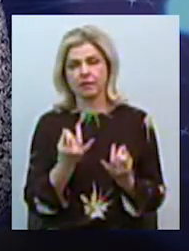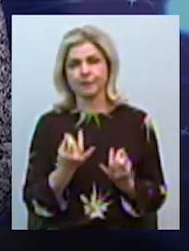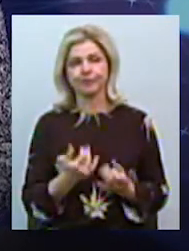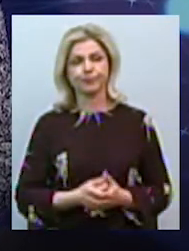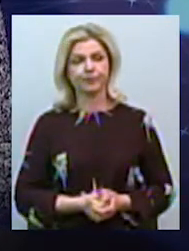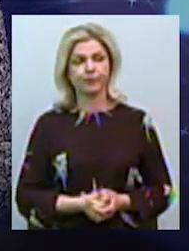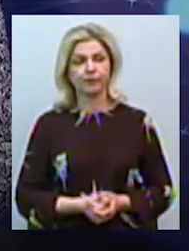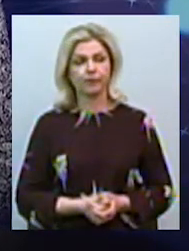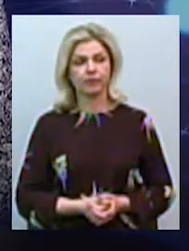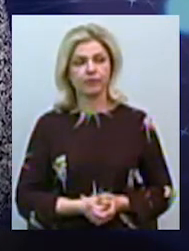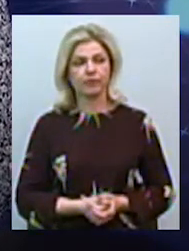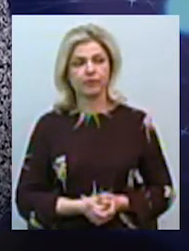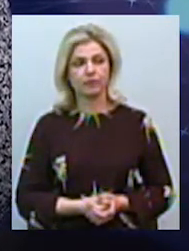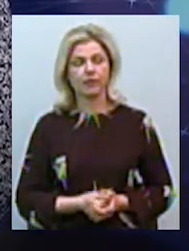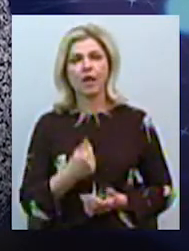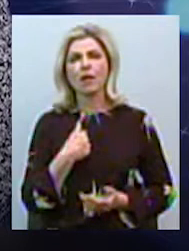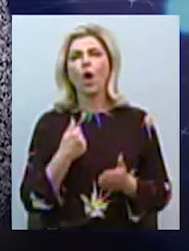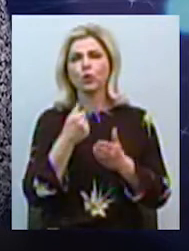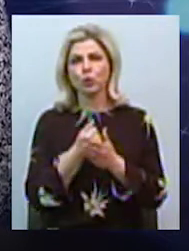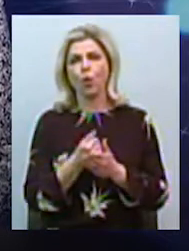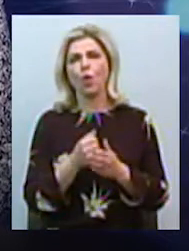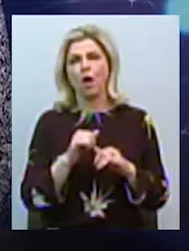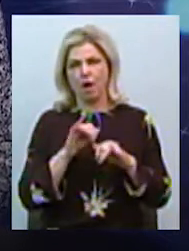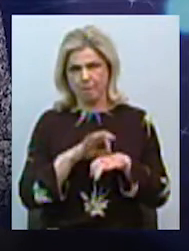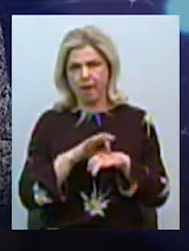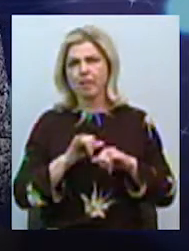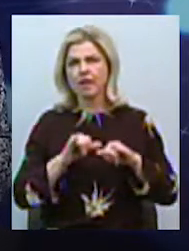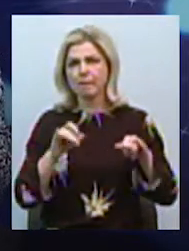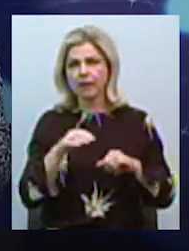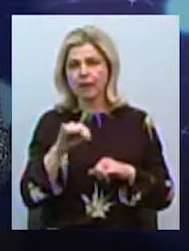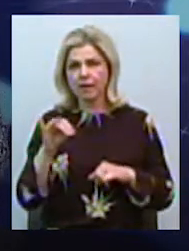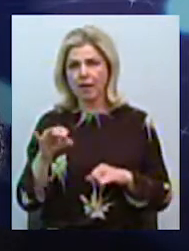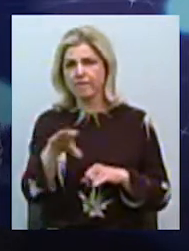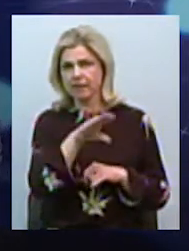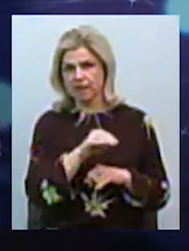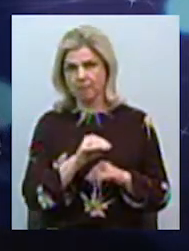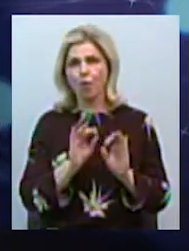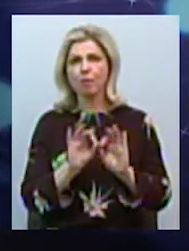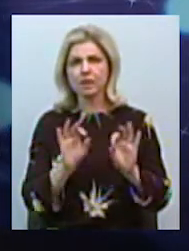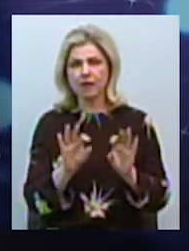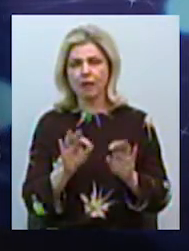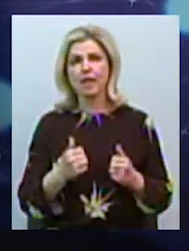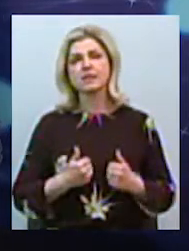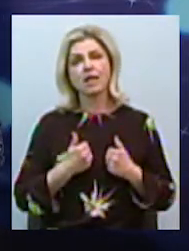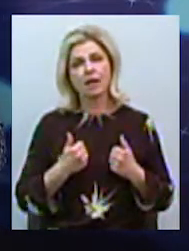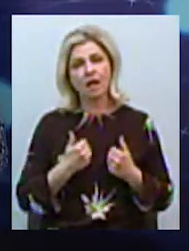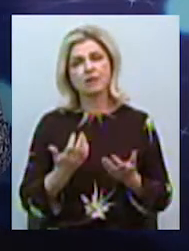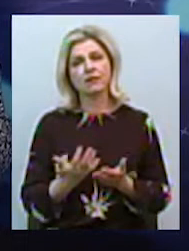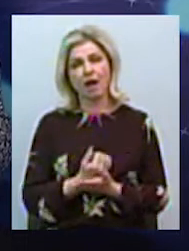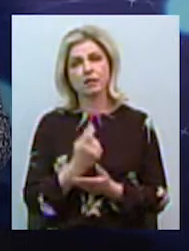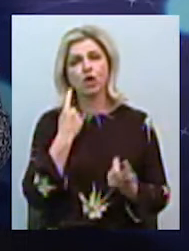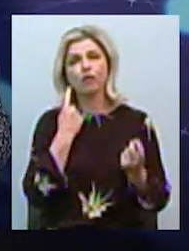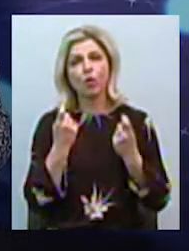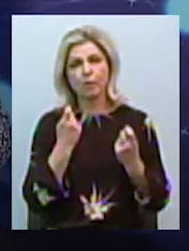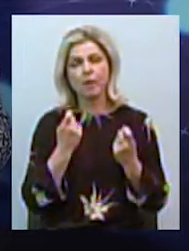до пандемії всем своїм объясняла ребятам. Старайтесь находити інформацію